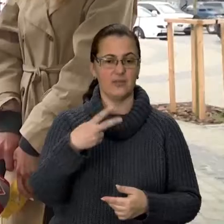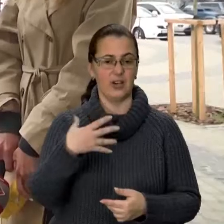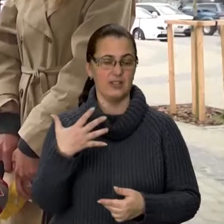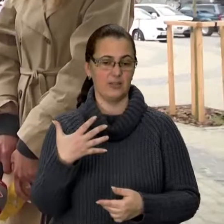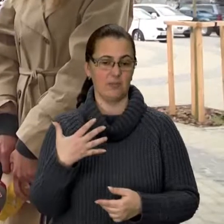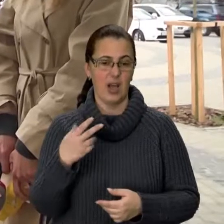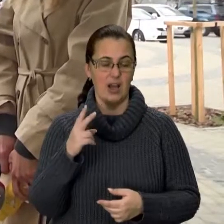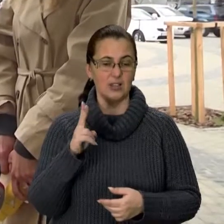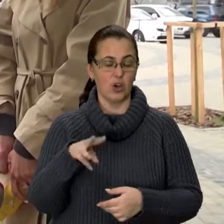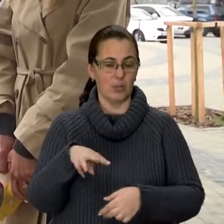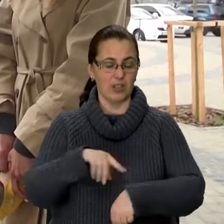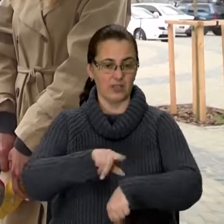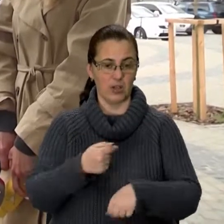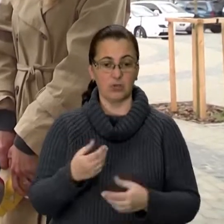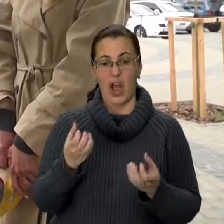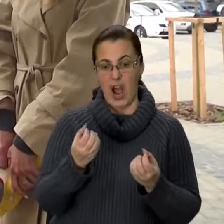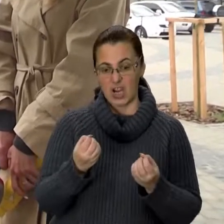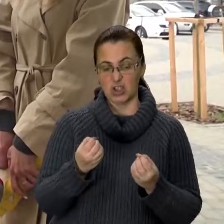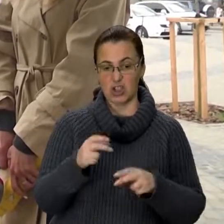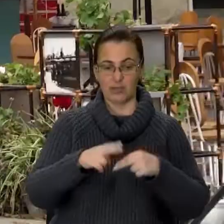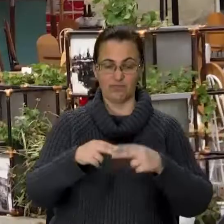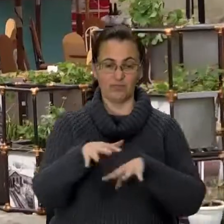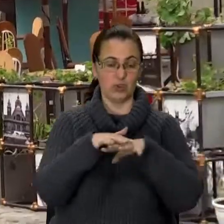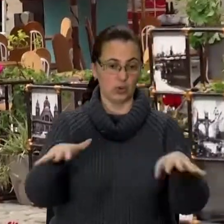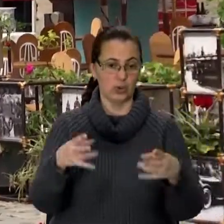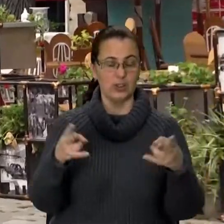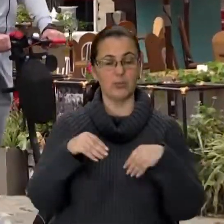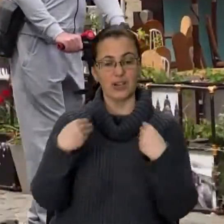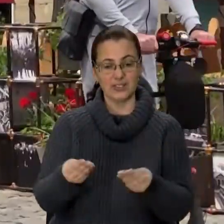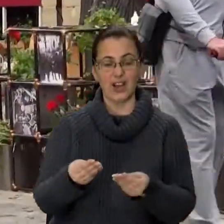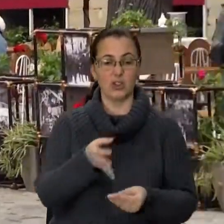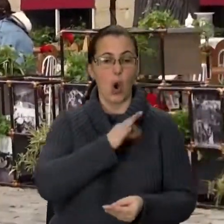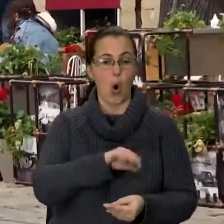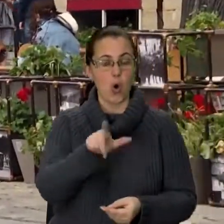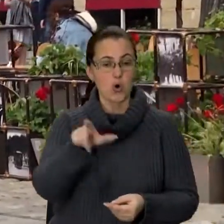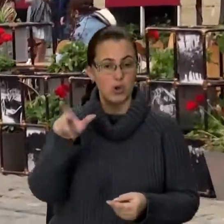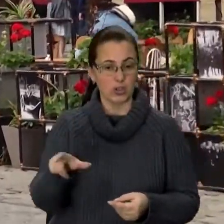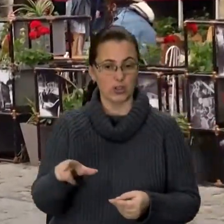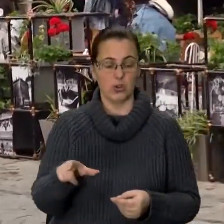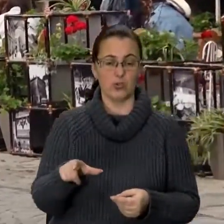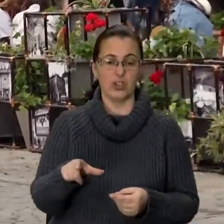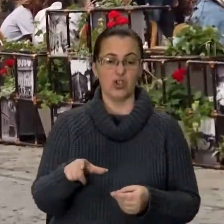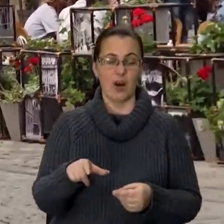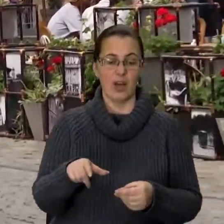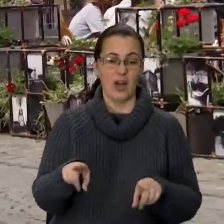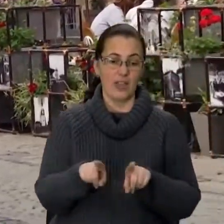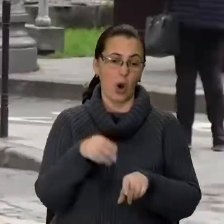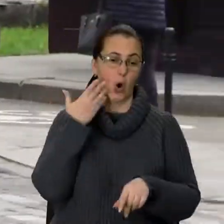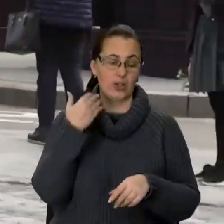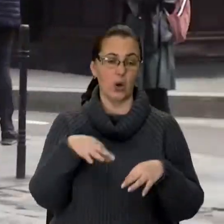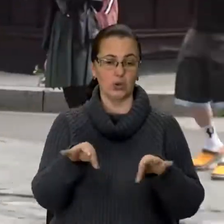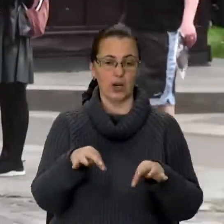годину. А ще і інфраструктура, каже Оксана. Треба дати користувачам легкого транспорту, а це не лише самокати, можливість і простір.